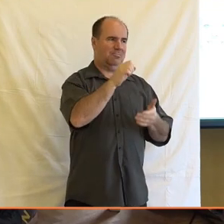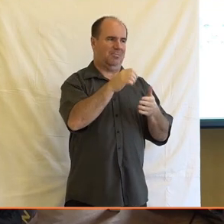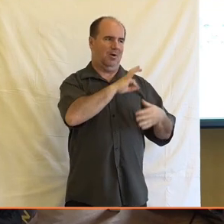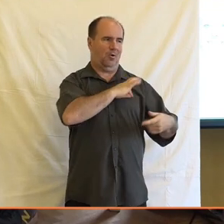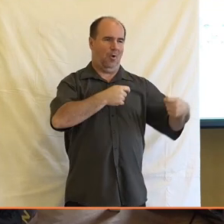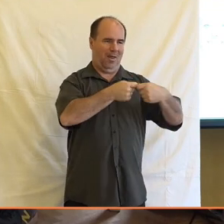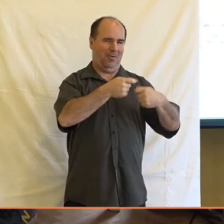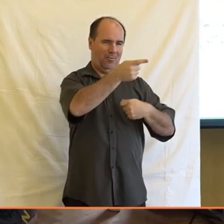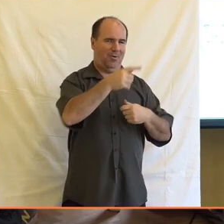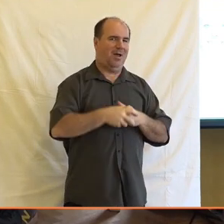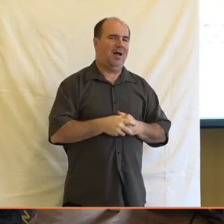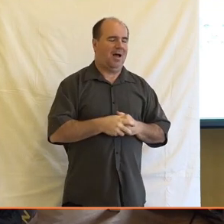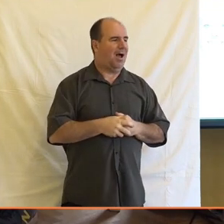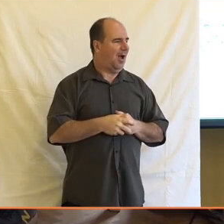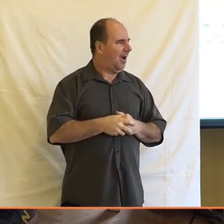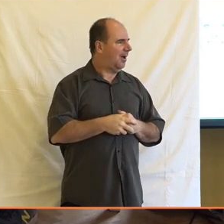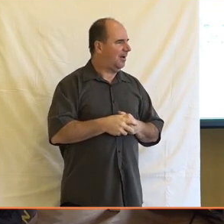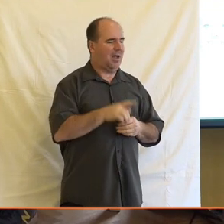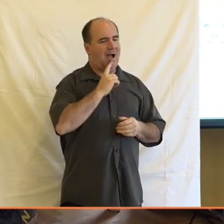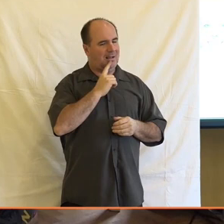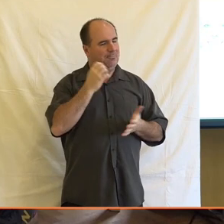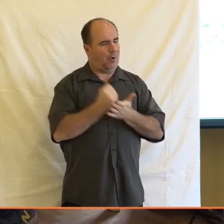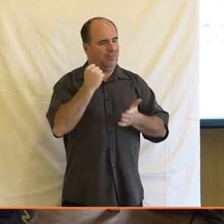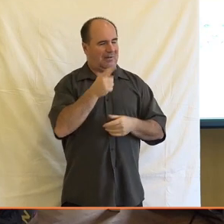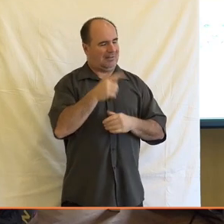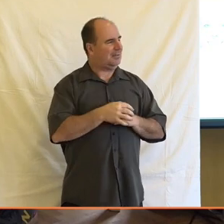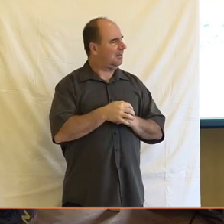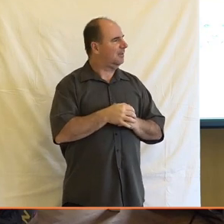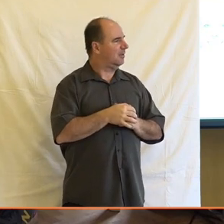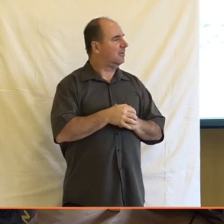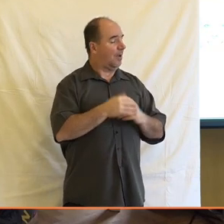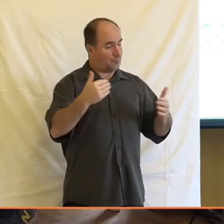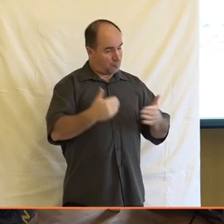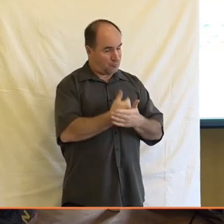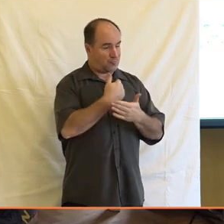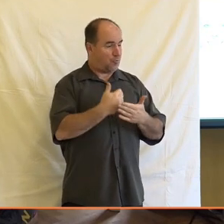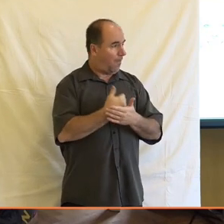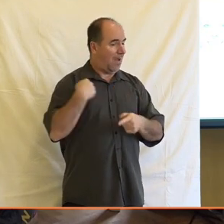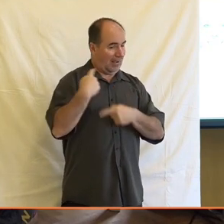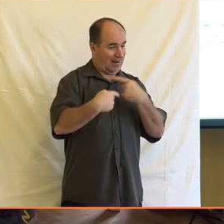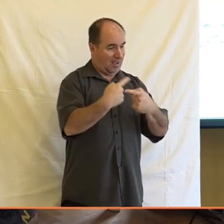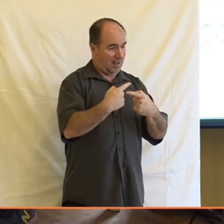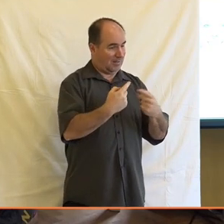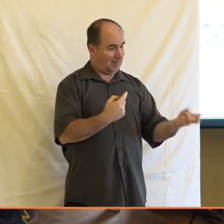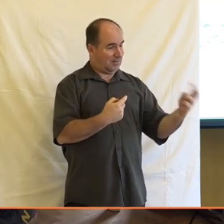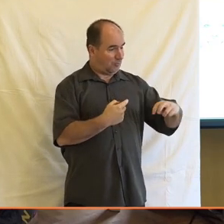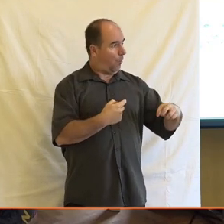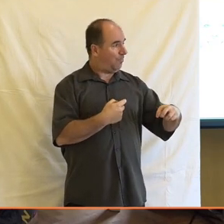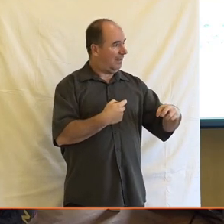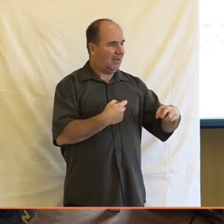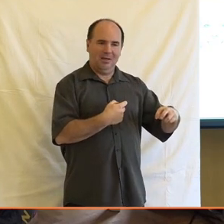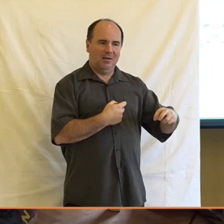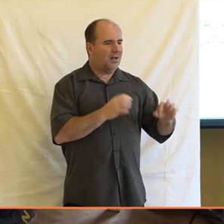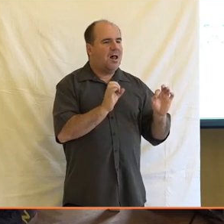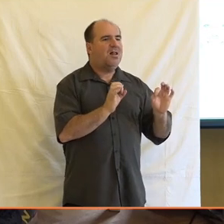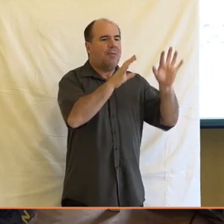my zjišťujeme, že ani vlastně ta jako nastupující generace, mladší, tak na tom není lépe, nežli ty generace předchozí. Spíše